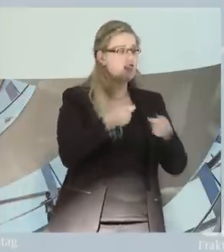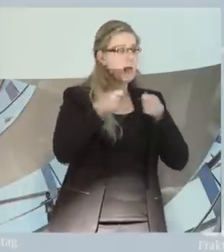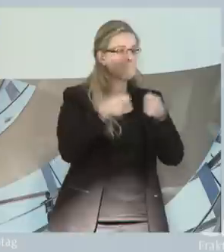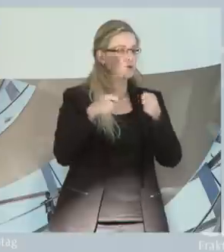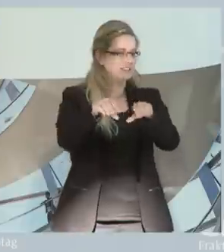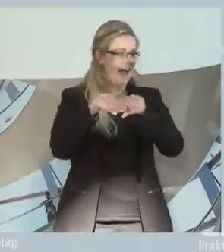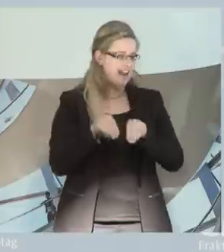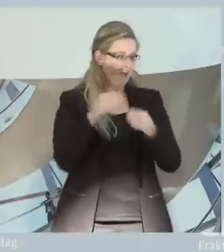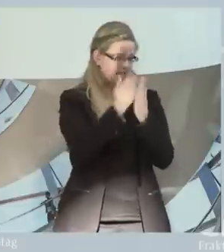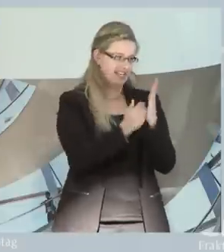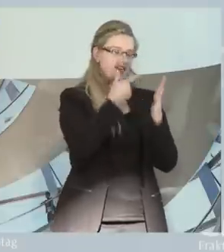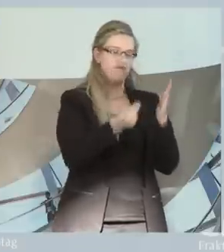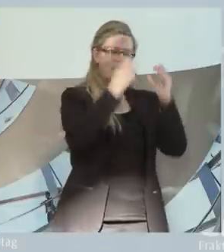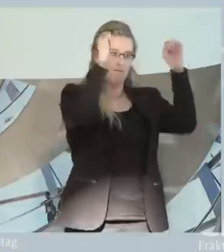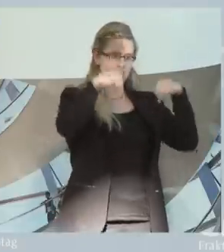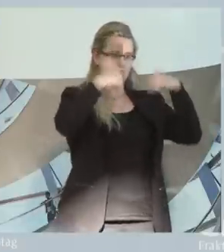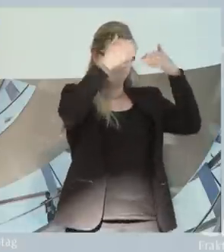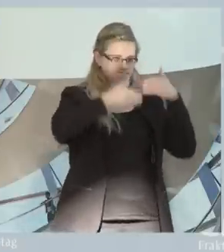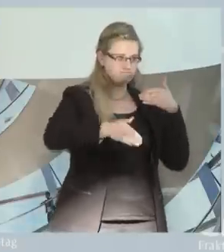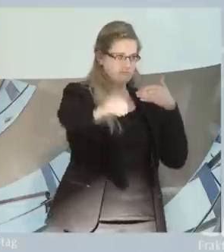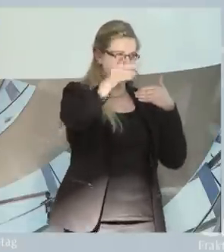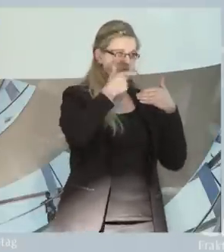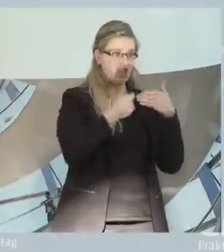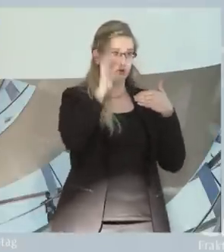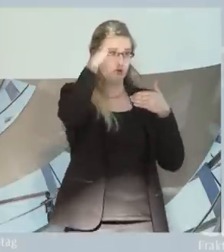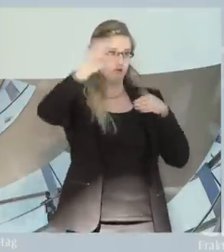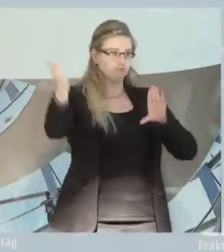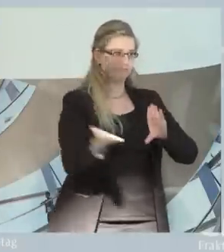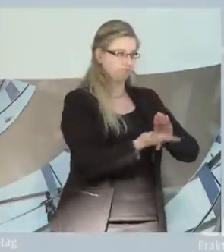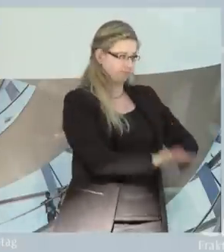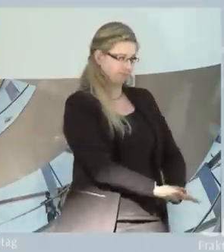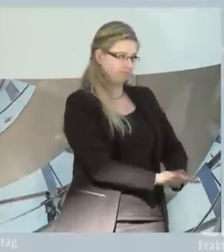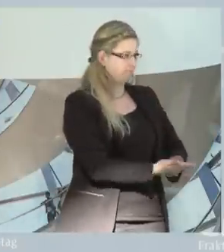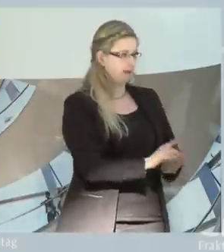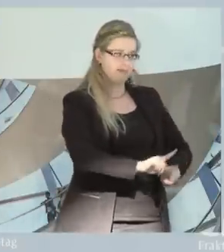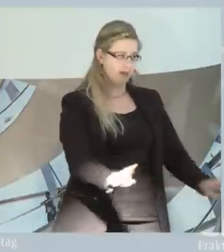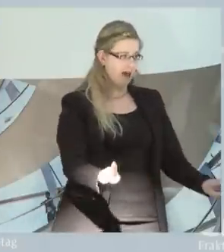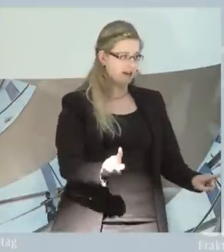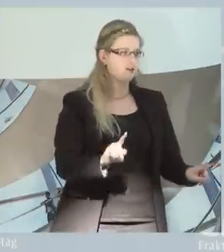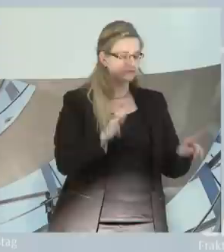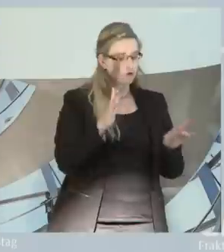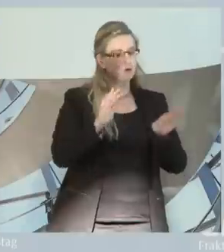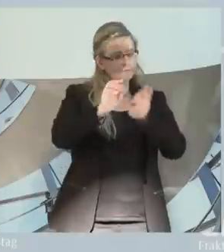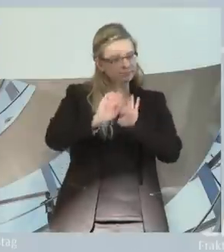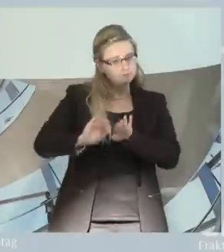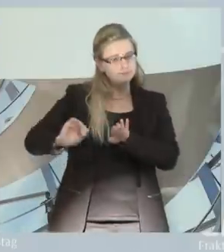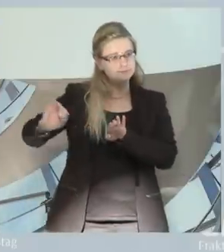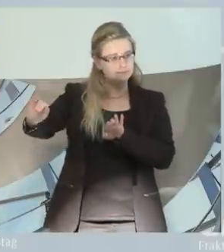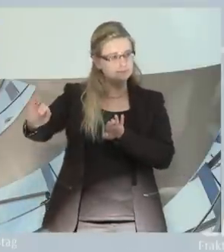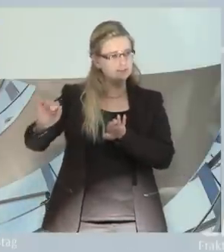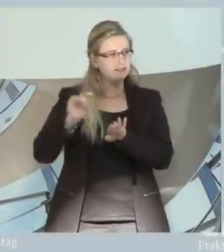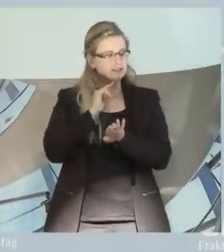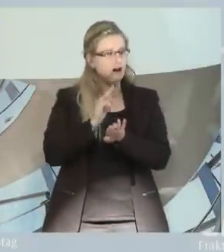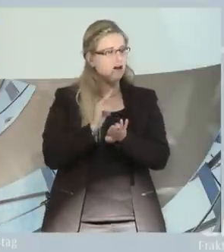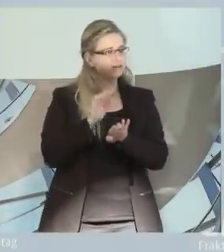Weg bringen wollen. Das ist nicht ad acta gelegt, auch wenn wir es abgekoppelt haben von der unmittelbaren